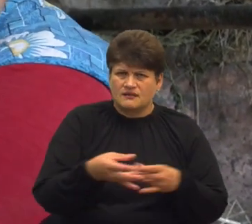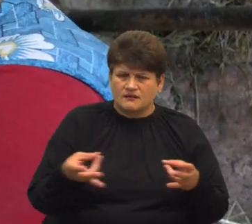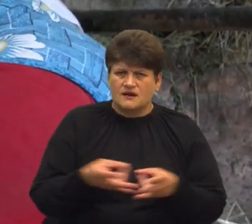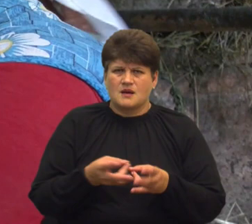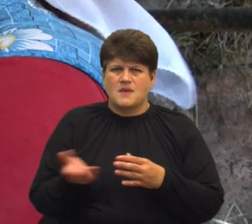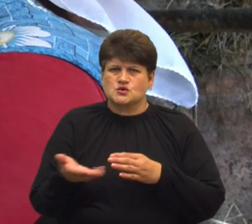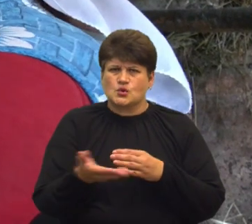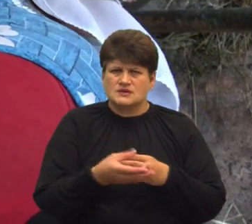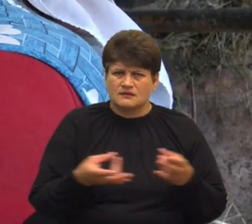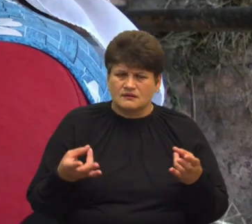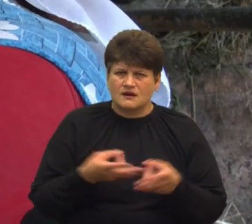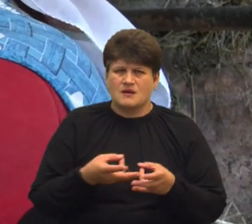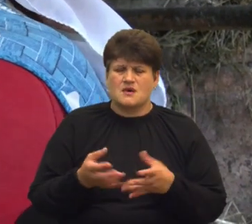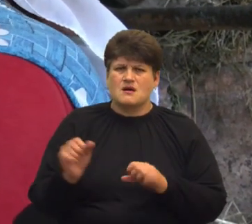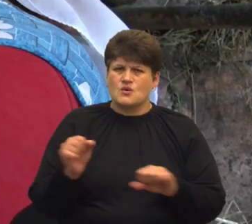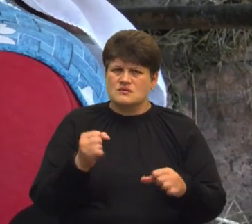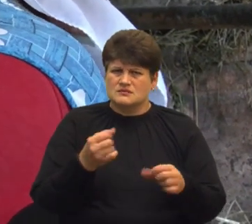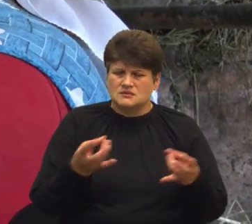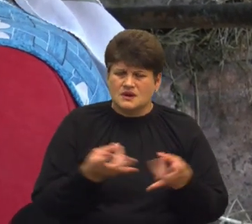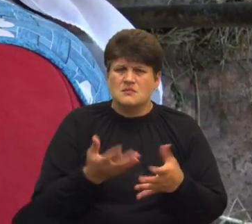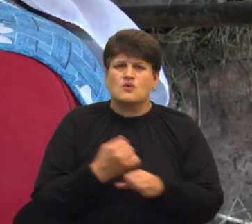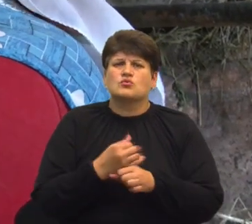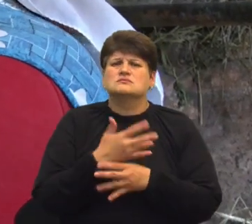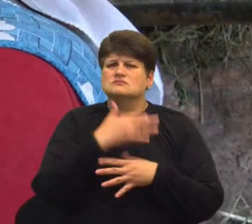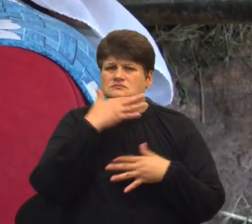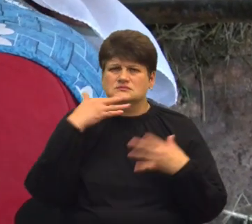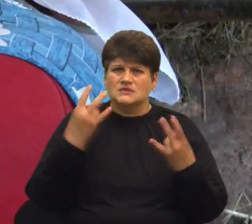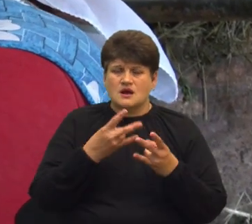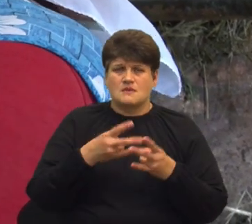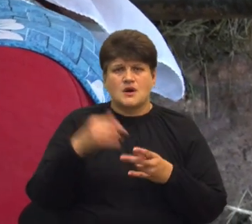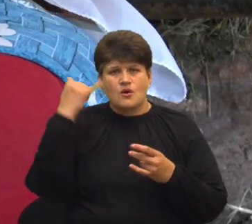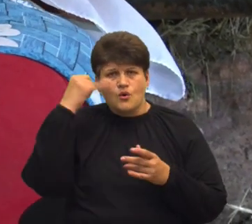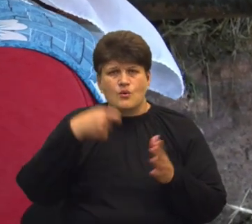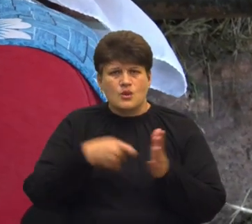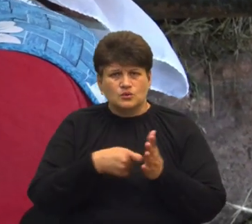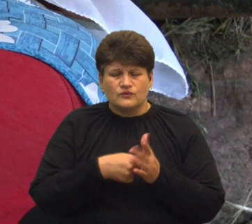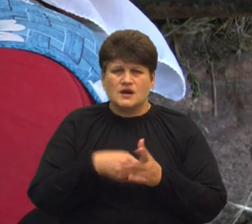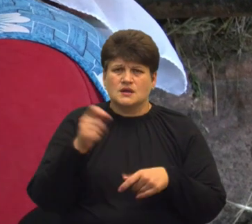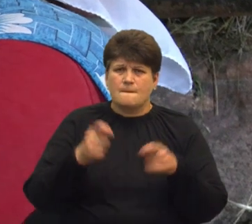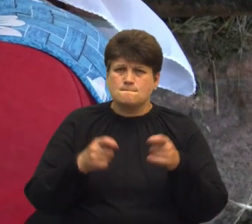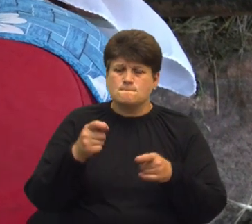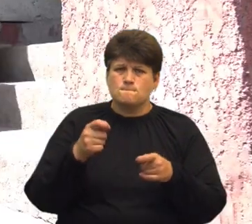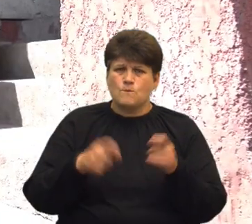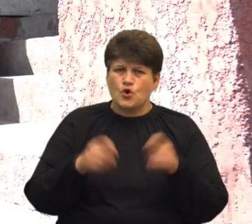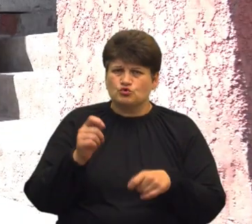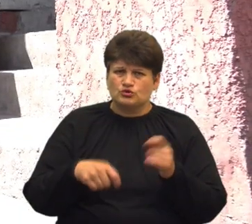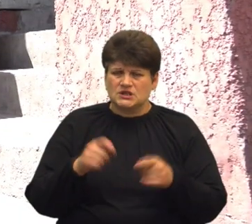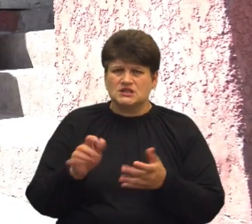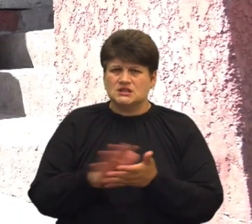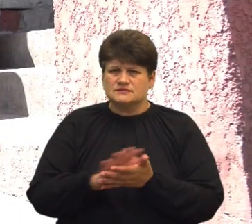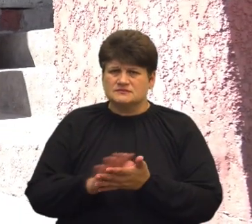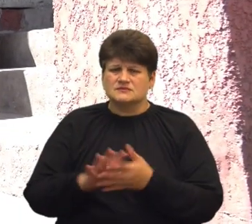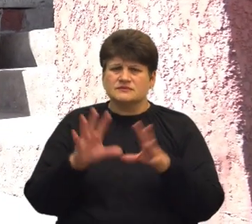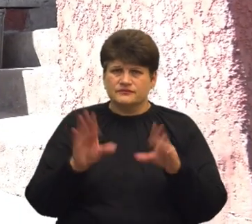треба роботи зробити. А саму корову нагодувати, подоїти, почистити, вивезти ті гної. Торік,